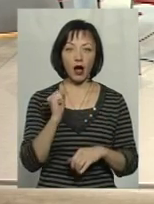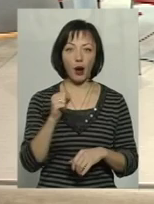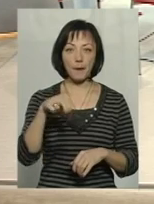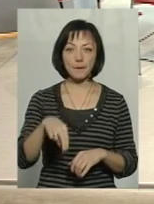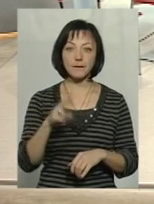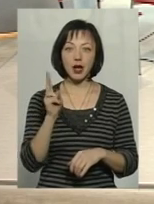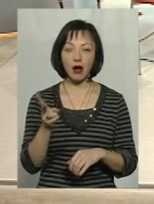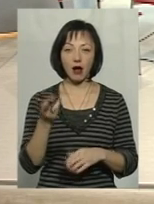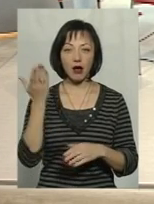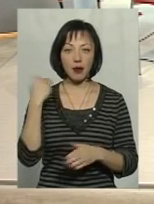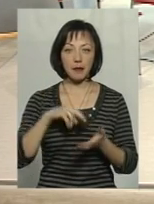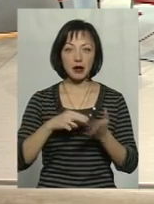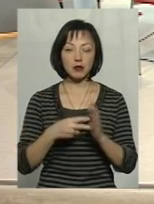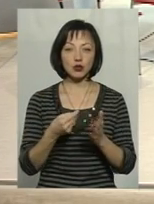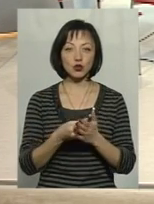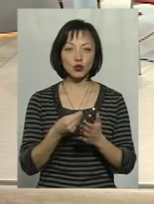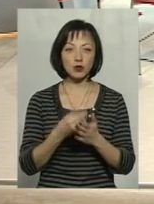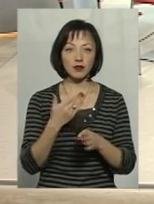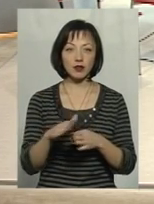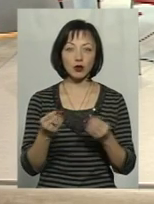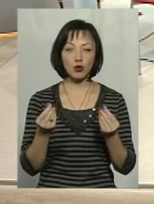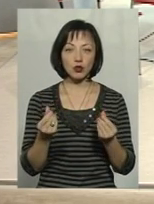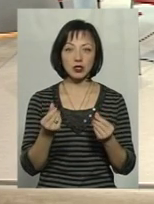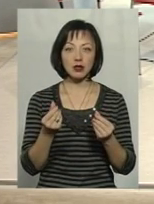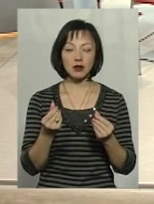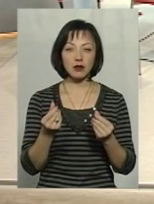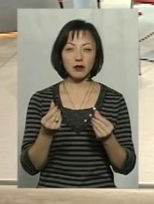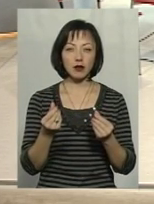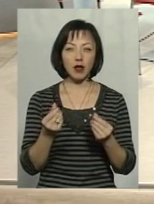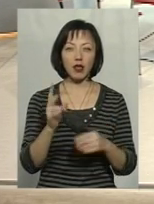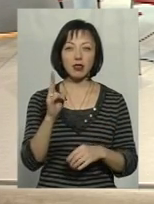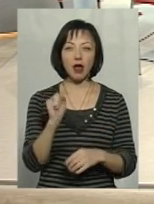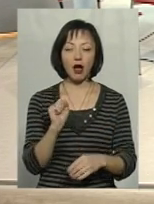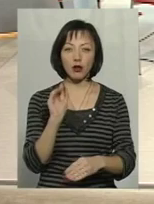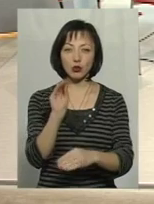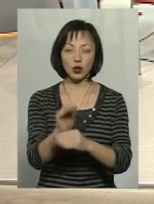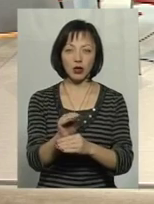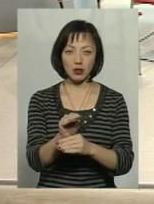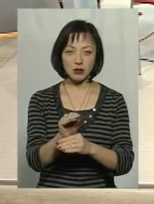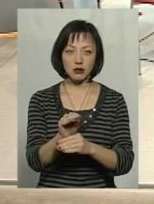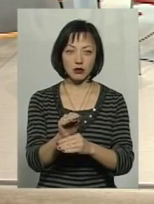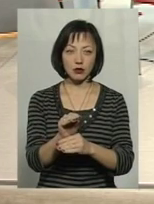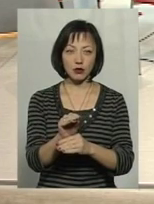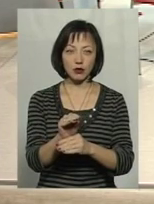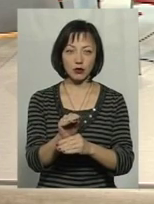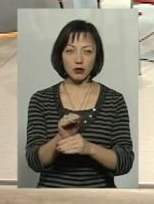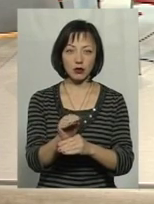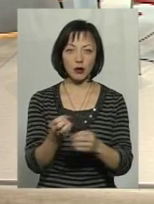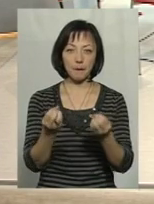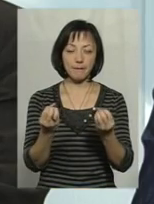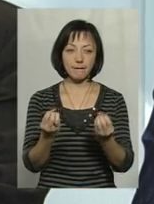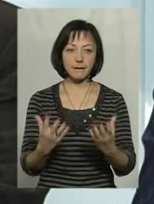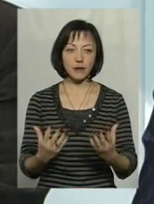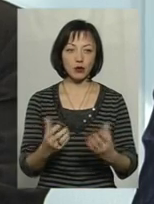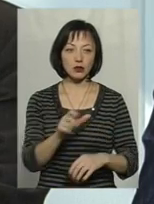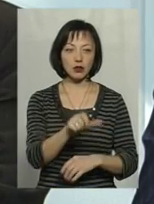передбачалася сума, виділена коштів 3 мільйонів на дотацію простих людей,